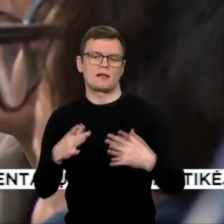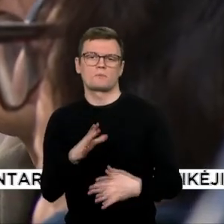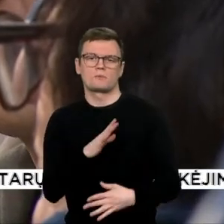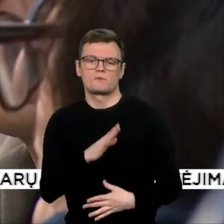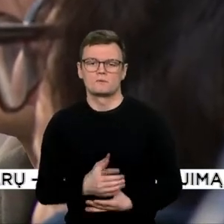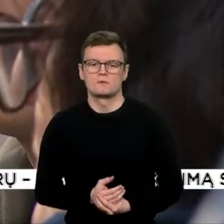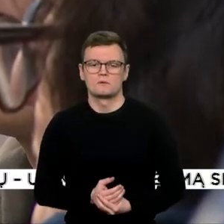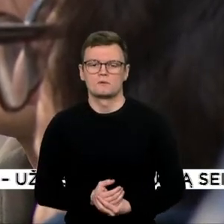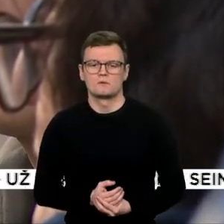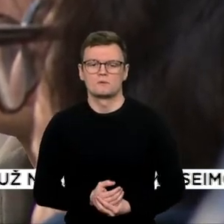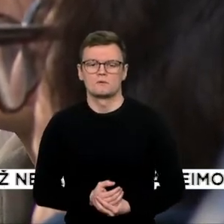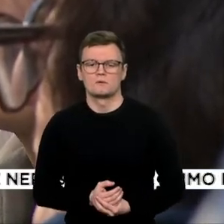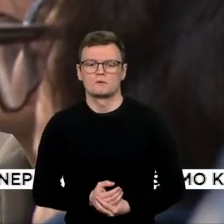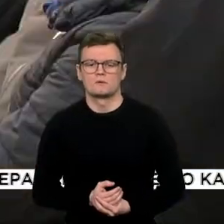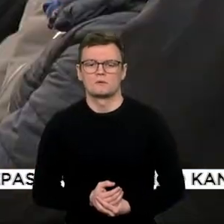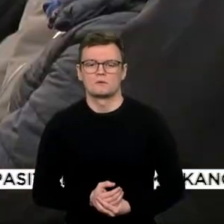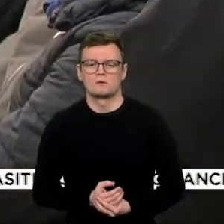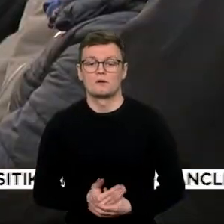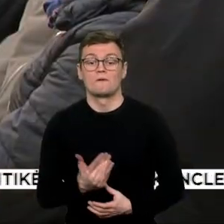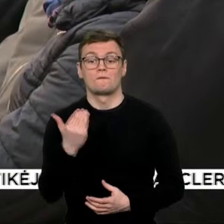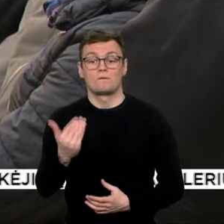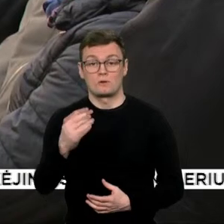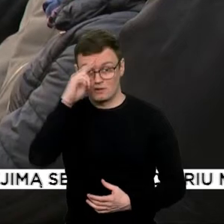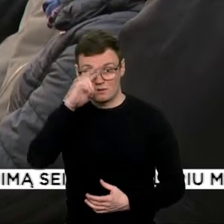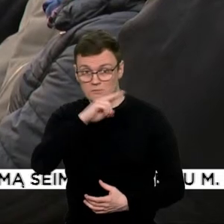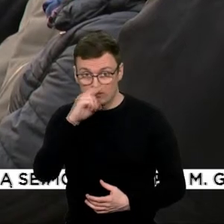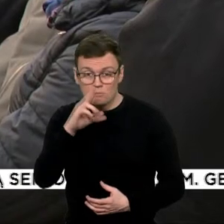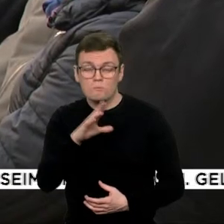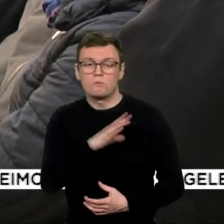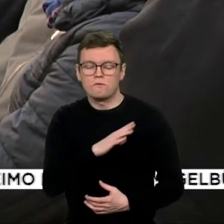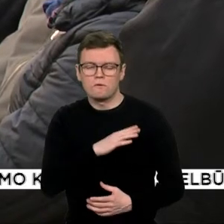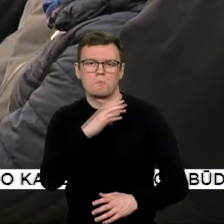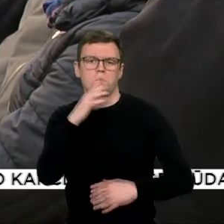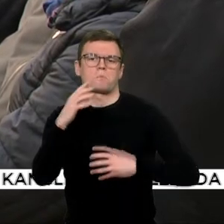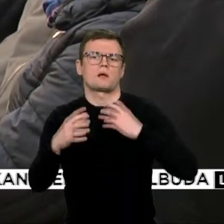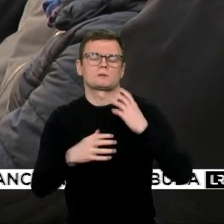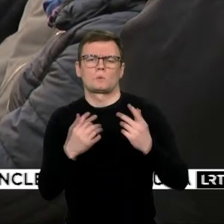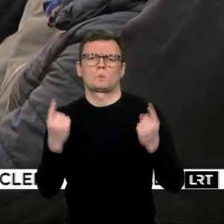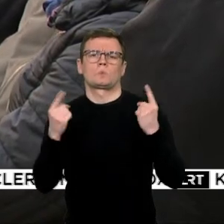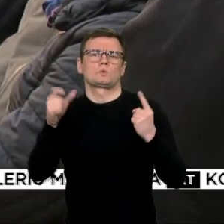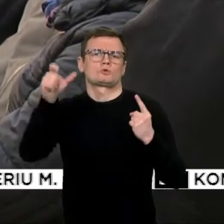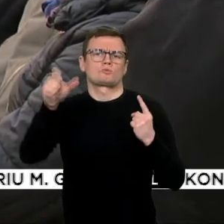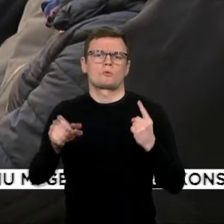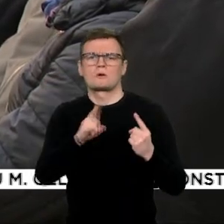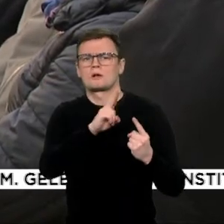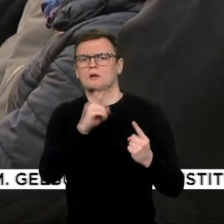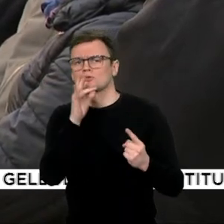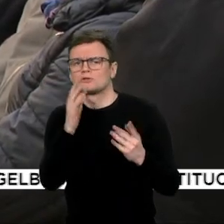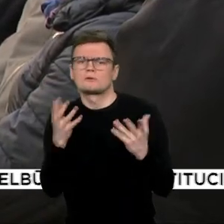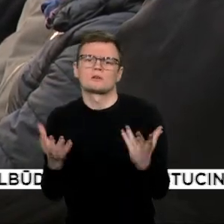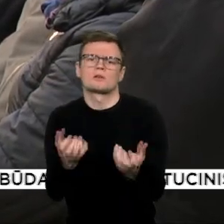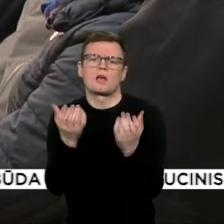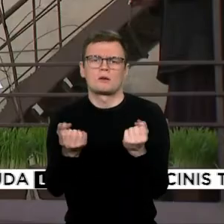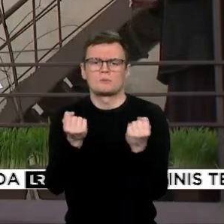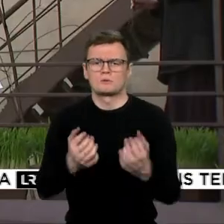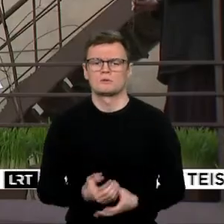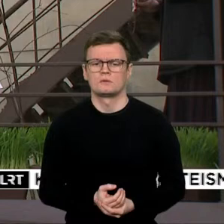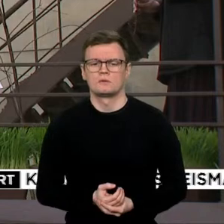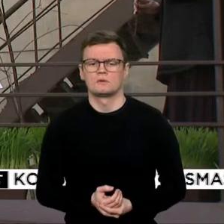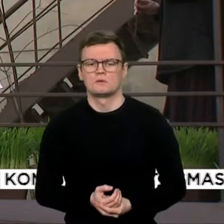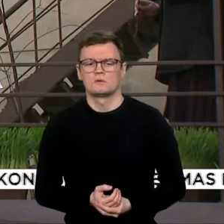Olgos tėvai buvo pasaulio teisuoliai Kotrynai ir Sergijus Minkievičiai. Šiauliu rajone pavinčiuose nacistinės vokietijos